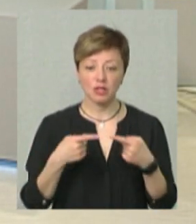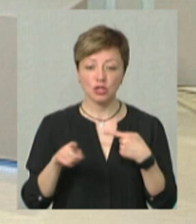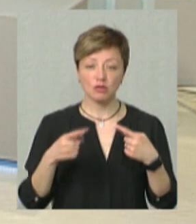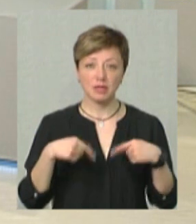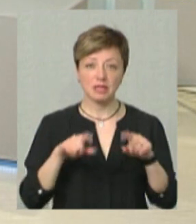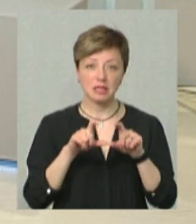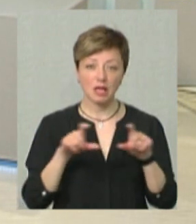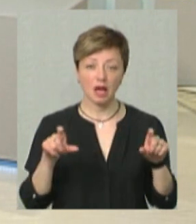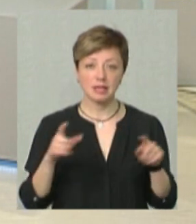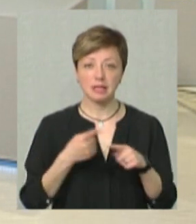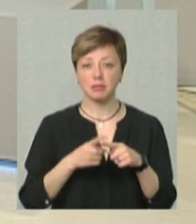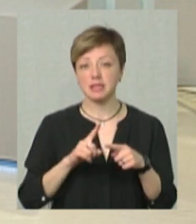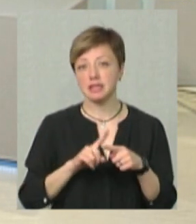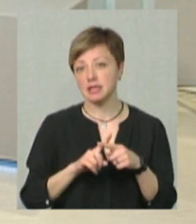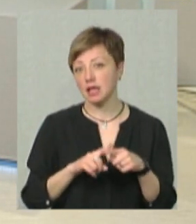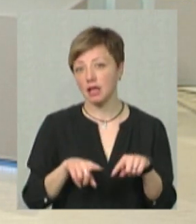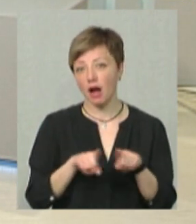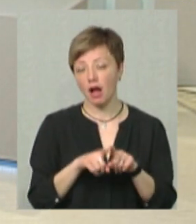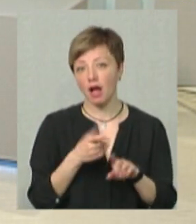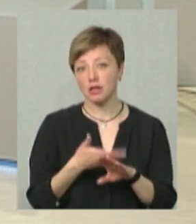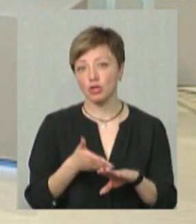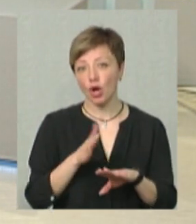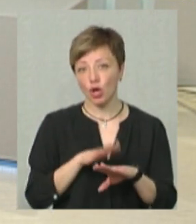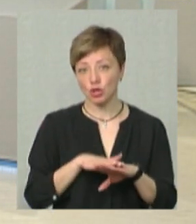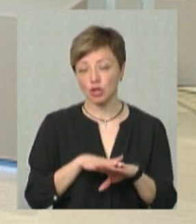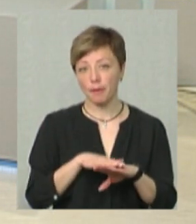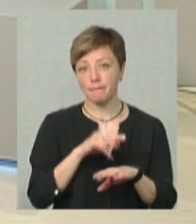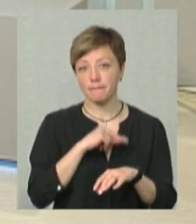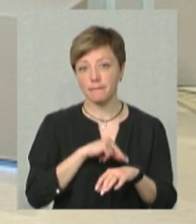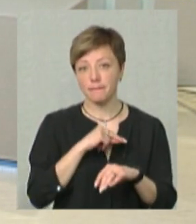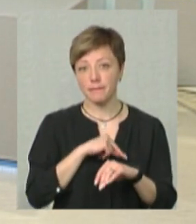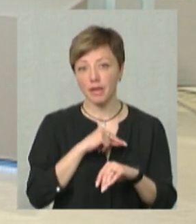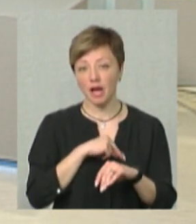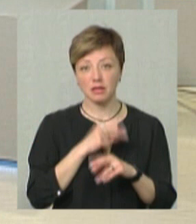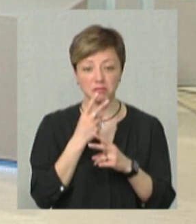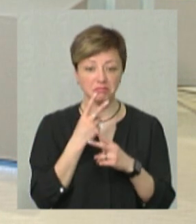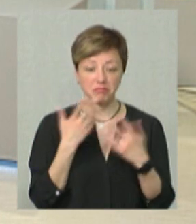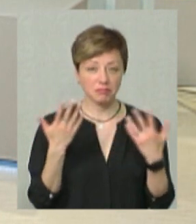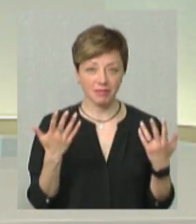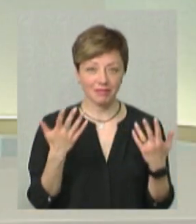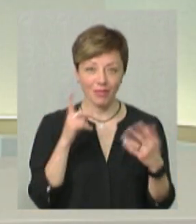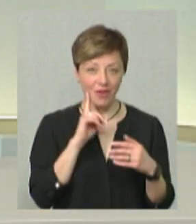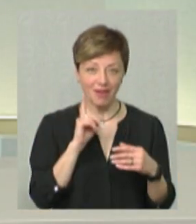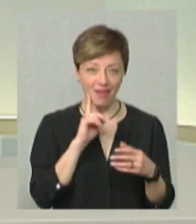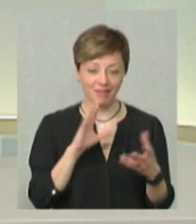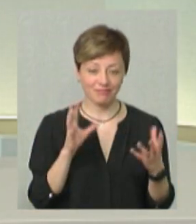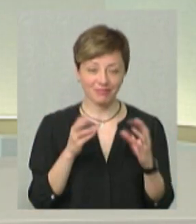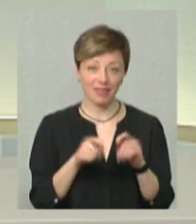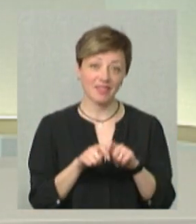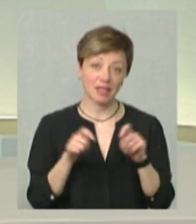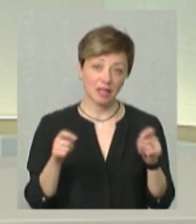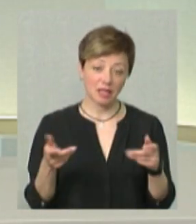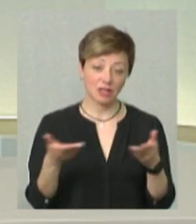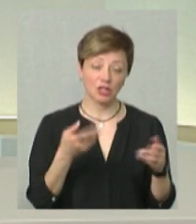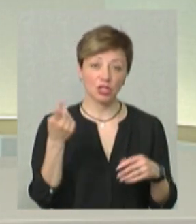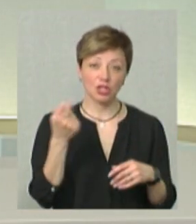інстанціями. Тобто це така тяжка, і працю там ти не бачиш. Тобто ми, щоб відкритись, три